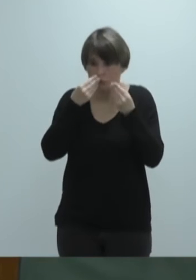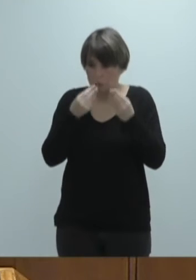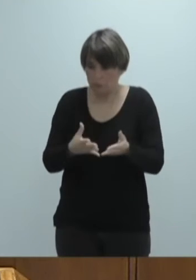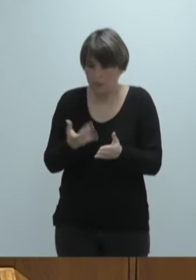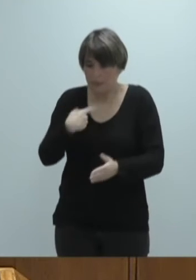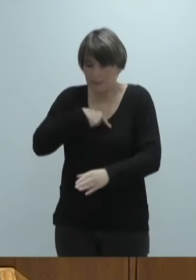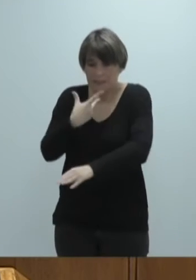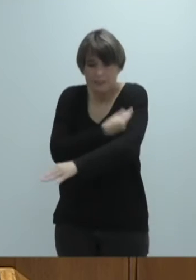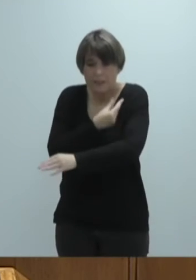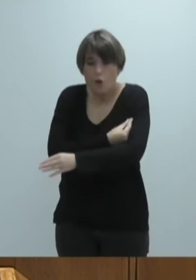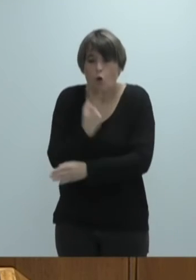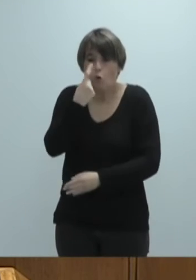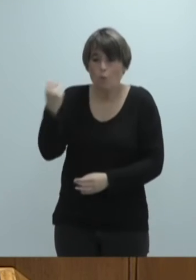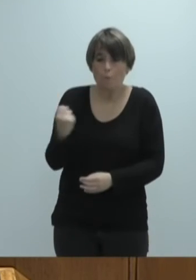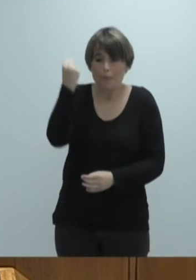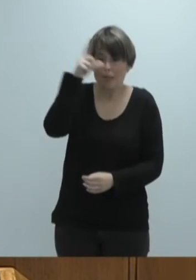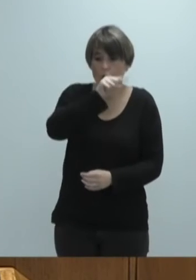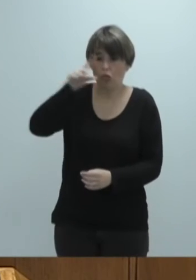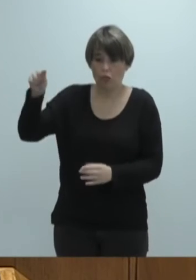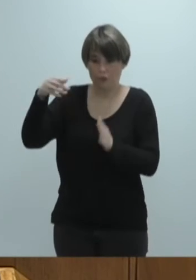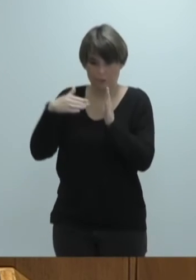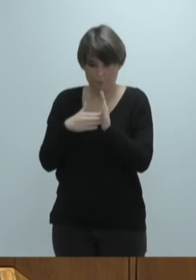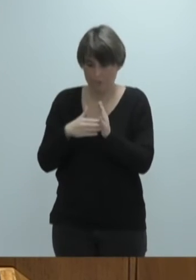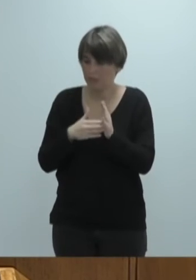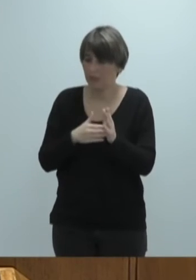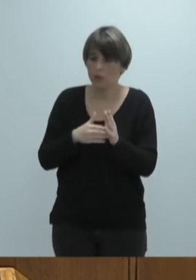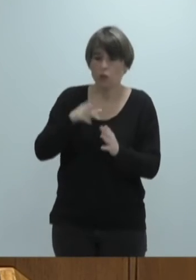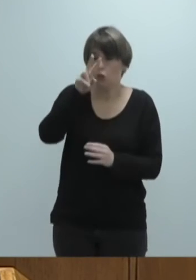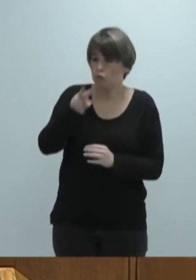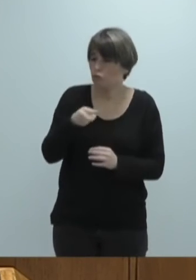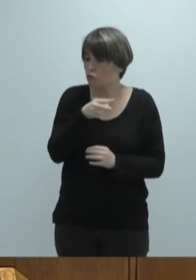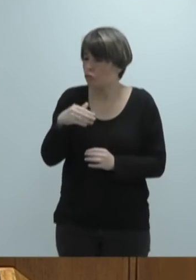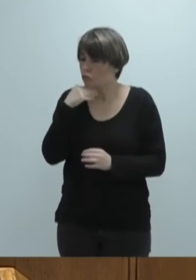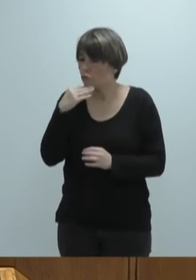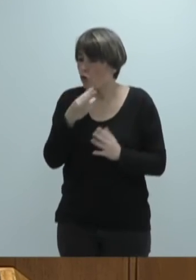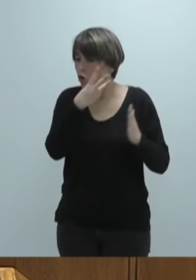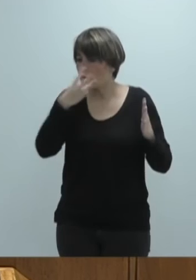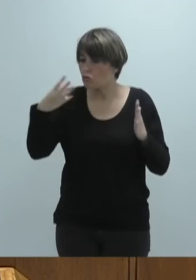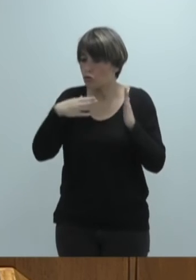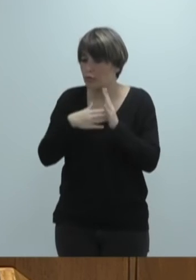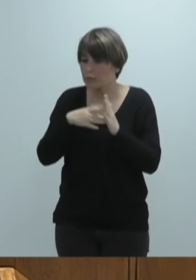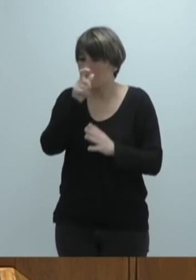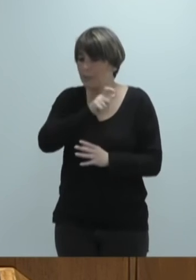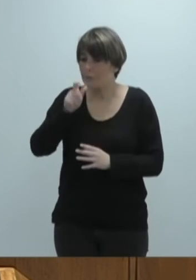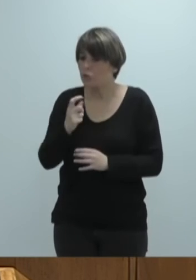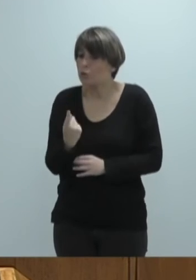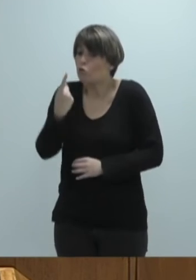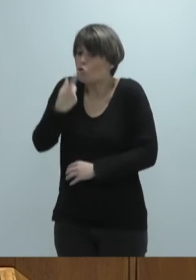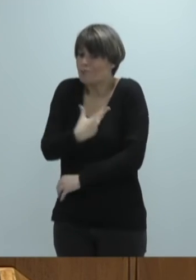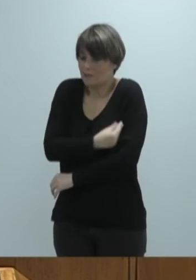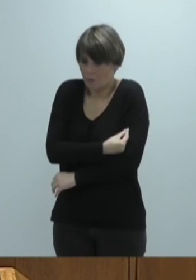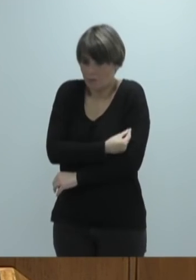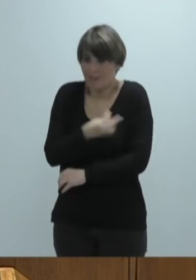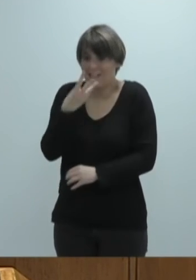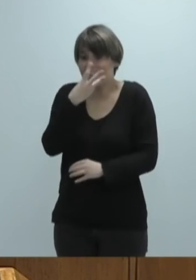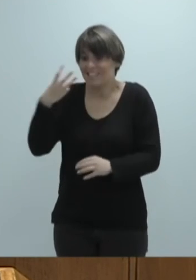dugu. Guztira, zortzi urun mila pertsonek gutxien ez dozibat jasodu, eta irurun mila pertsonek bi doziak jaso dituzte dagoeneko.